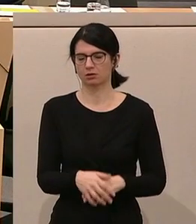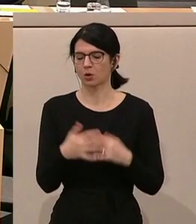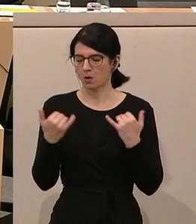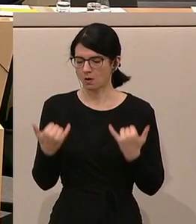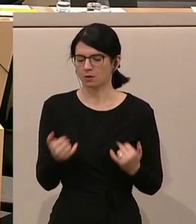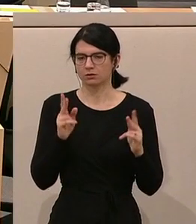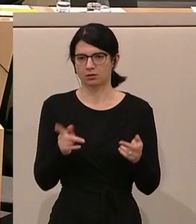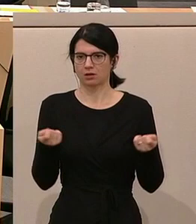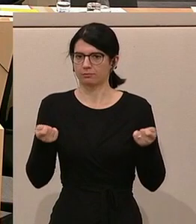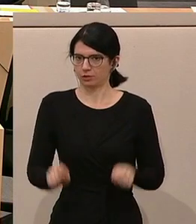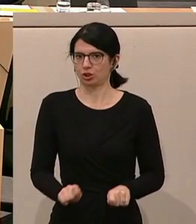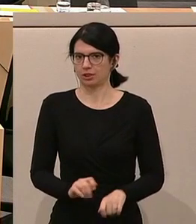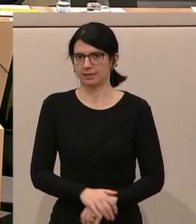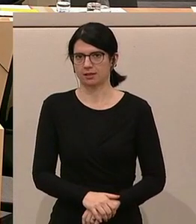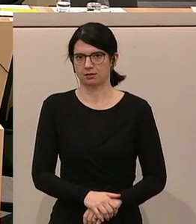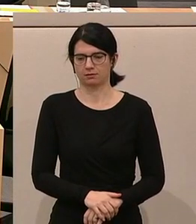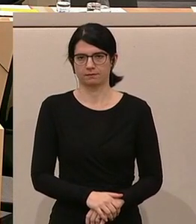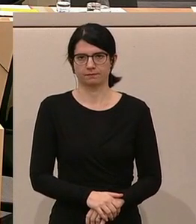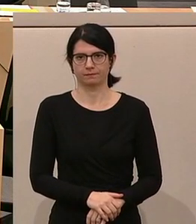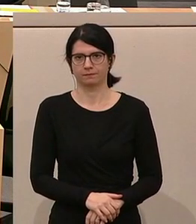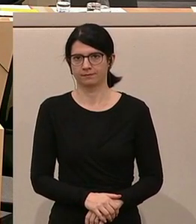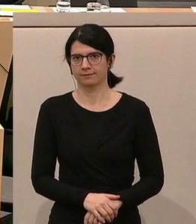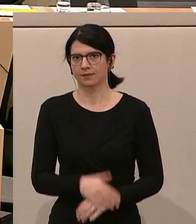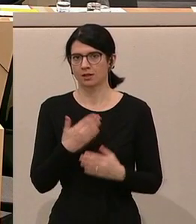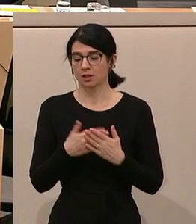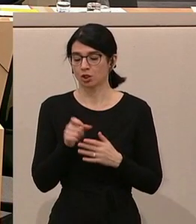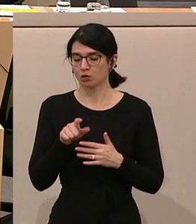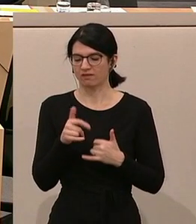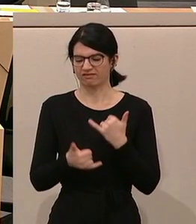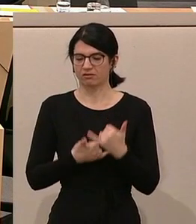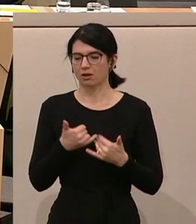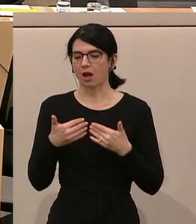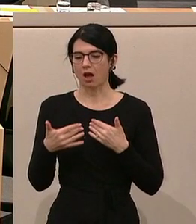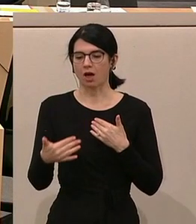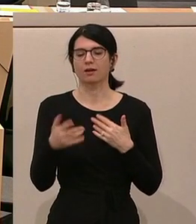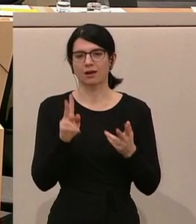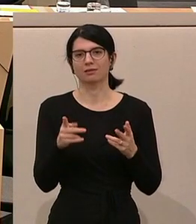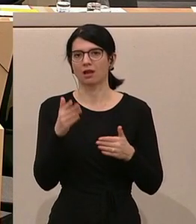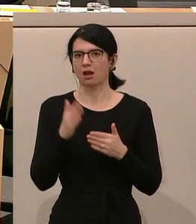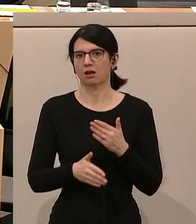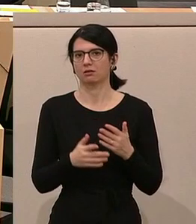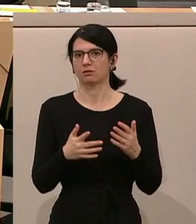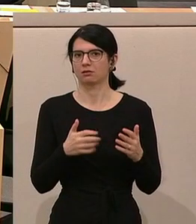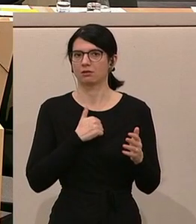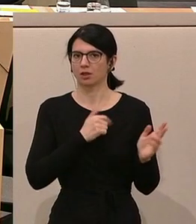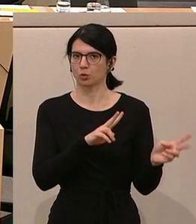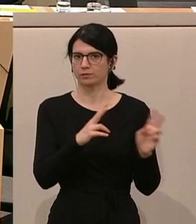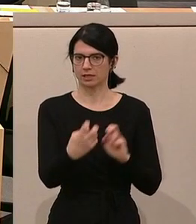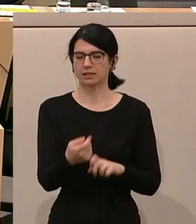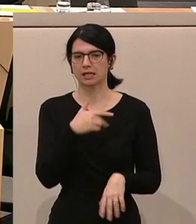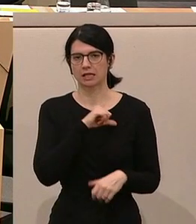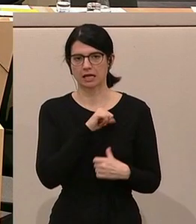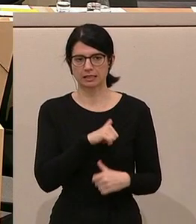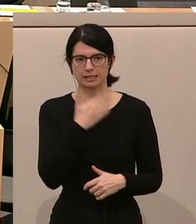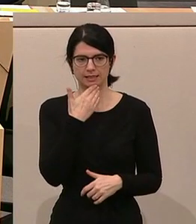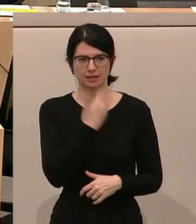wir heute zur Beschlussfassung kommen können, um das auch nach zwölf Jahren umzusetzen. Dafür vorerst mein herzlicher Dank.